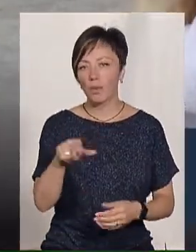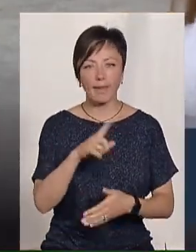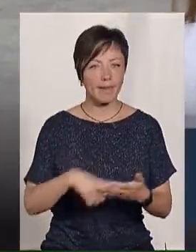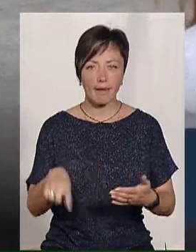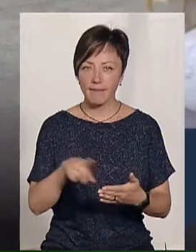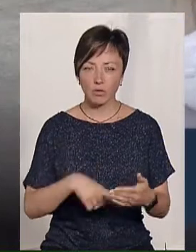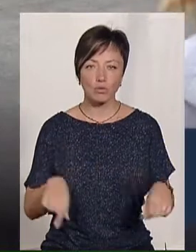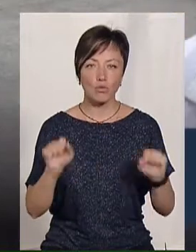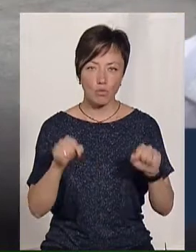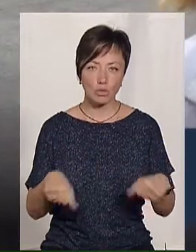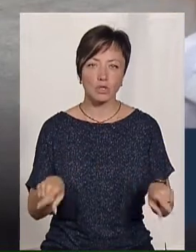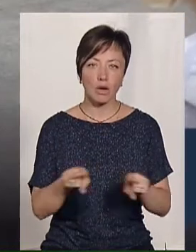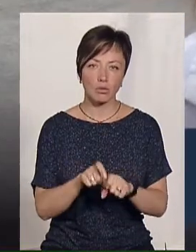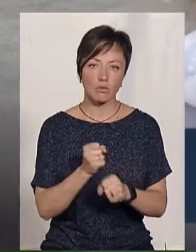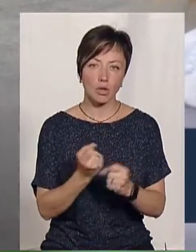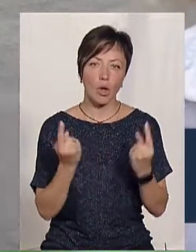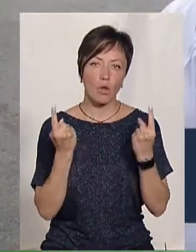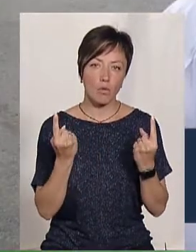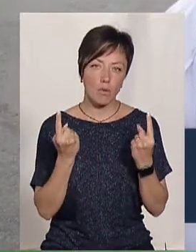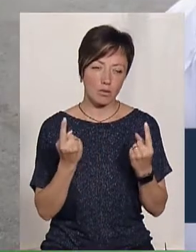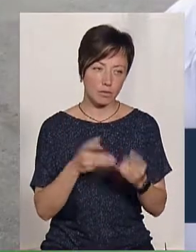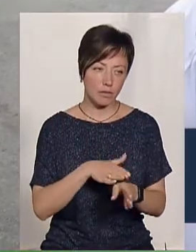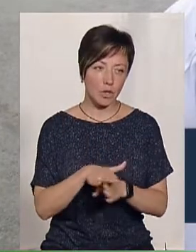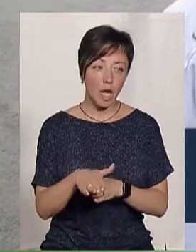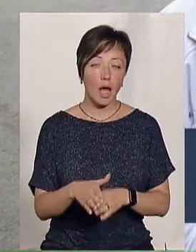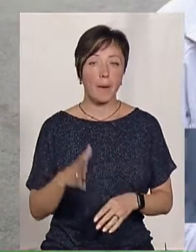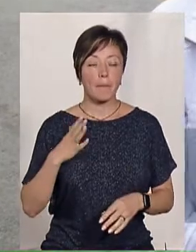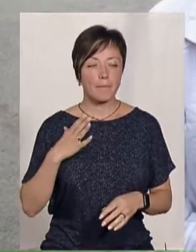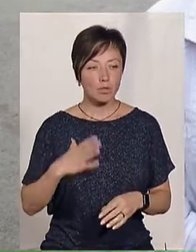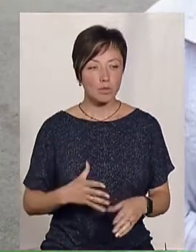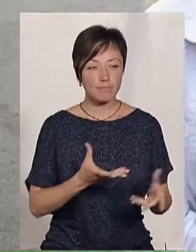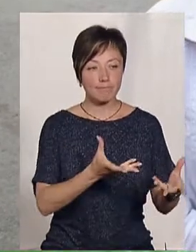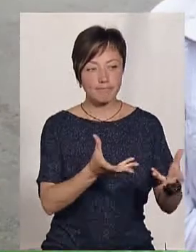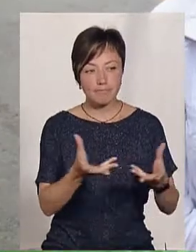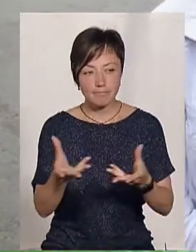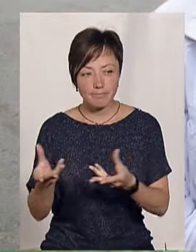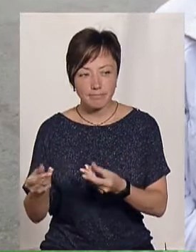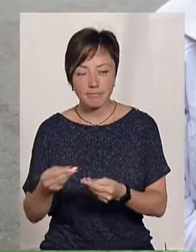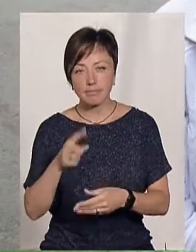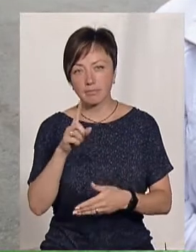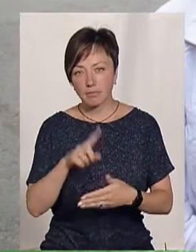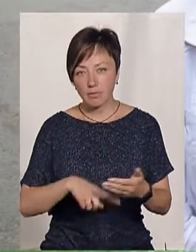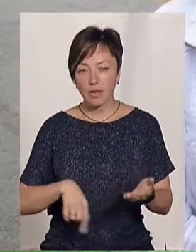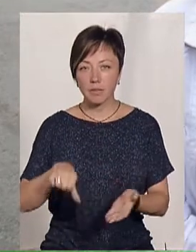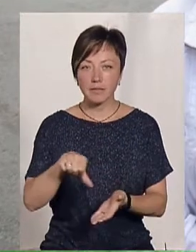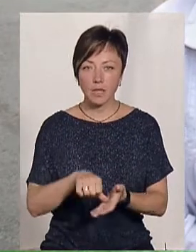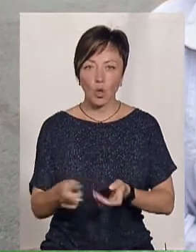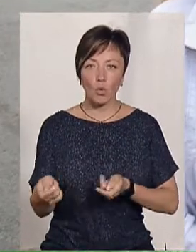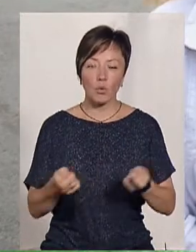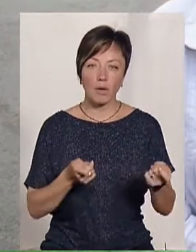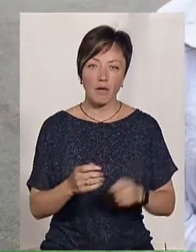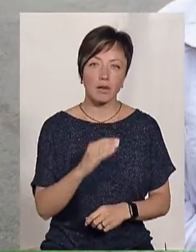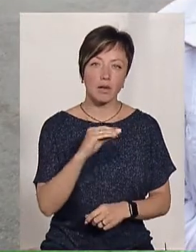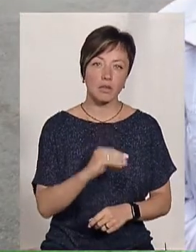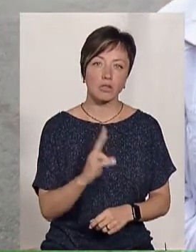можна здійснити таку глобальну роботу. Прийшлося переконувати, і були представники управління житлово-комунального